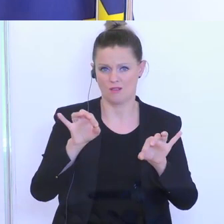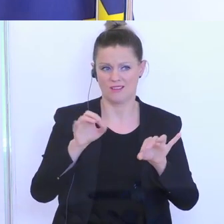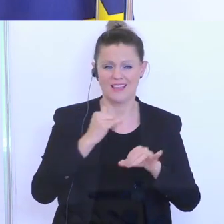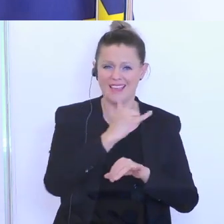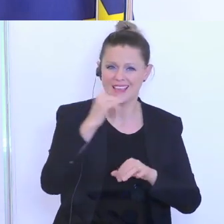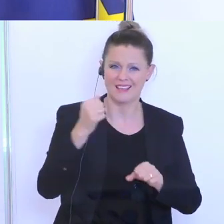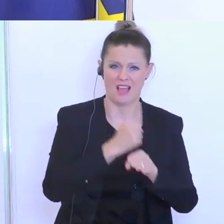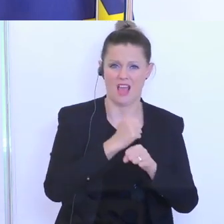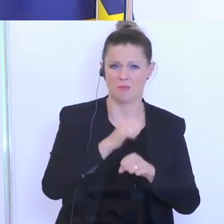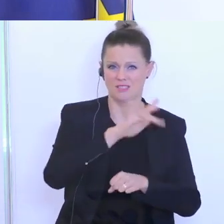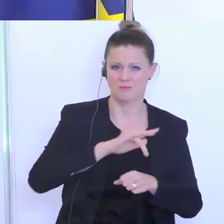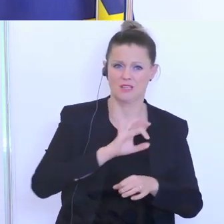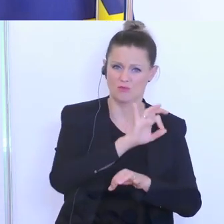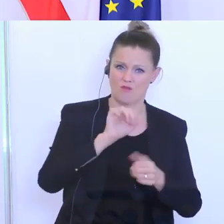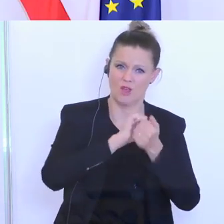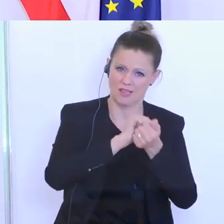Arbeitsplatz in Österreich zu kämpfen.